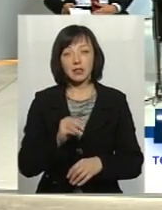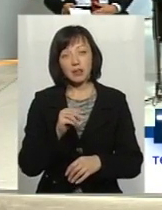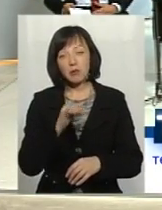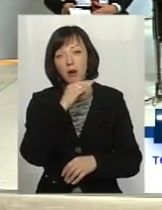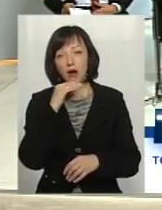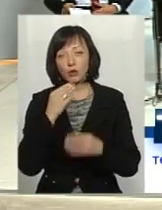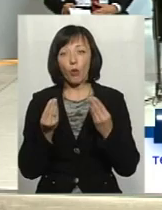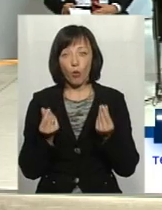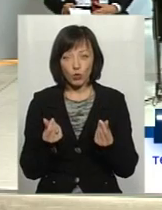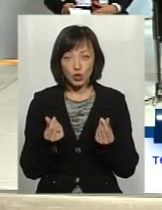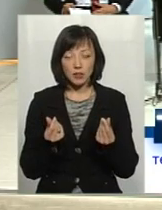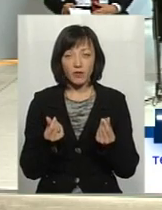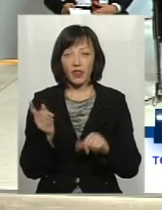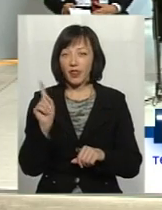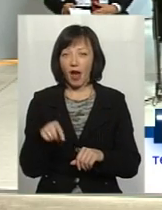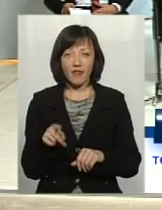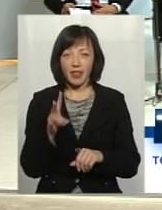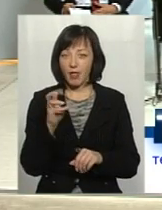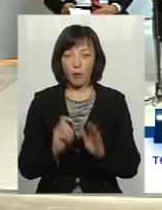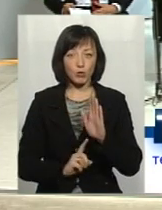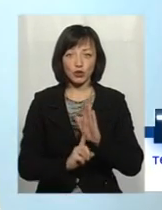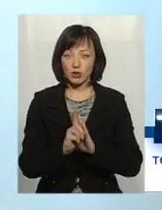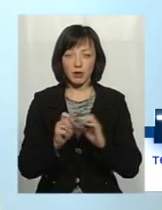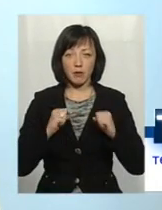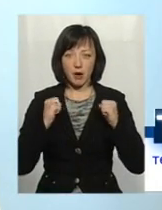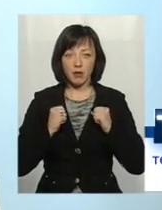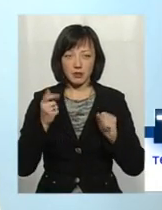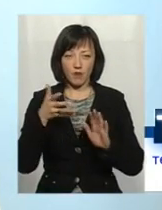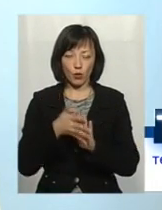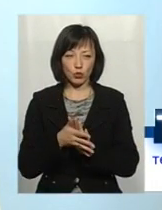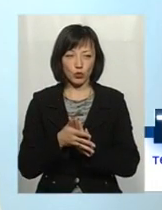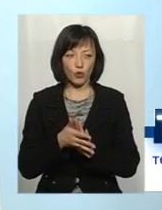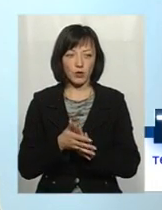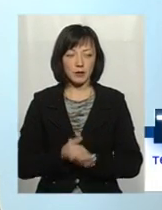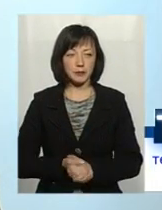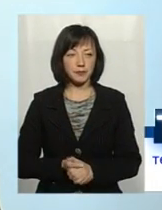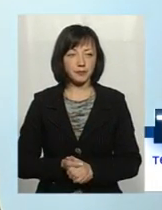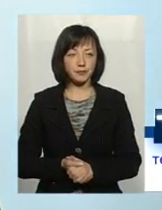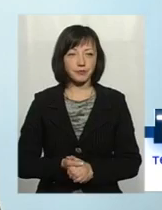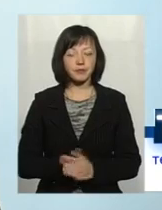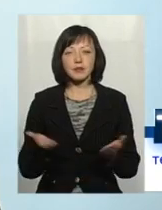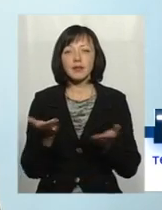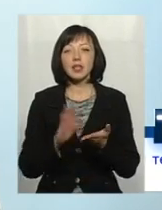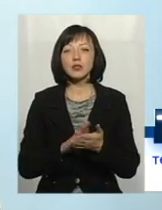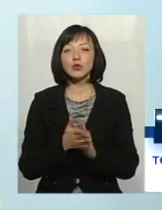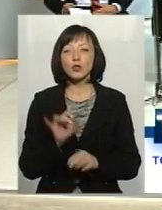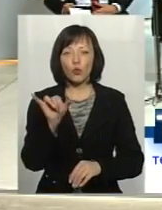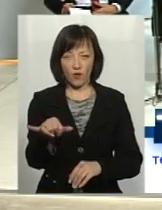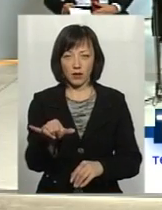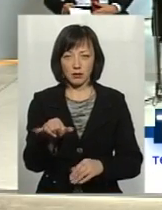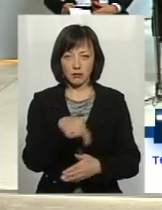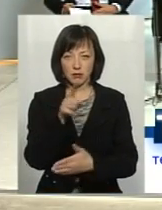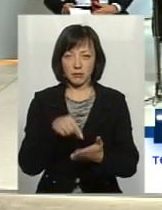коштів навіть не починали, не намагалися використовувати об'єднані тергромади. Яка ситуація у вас?